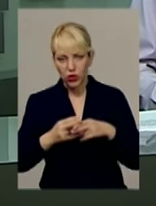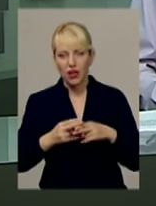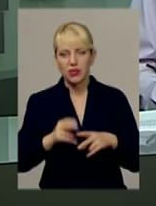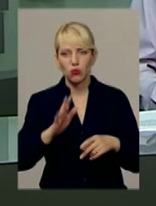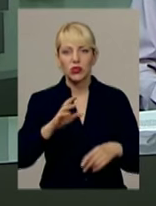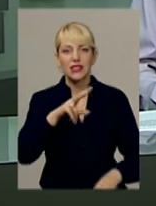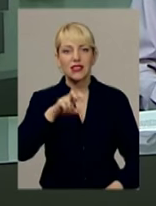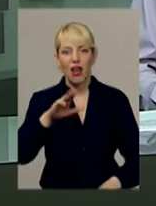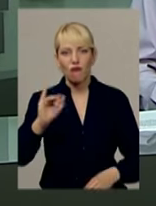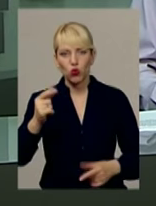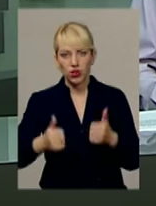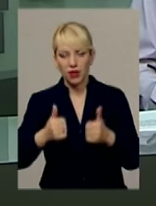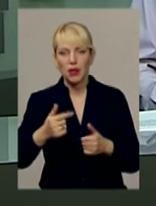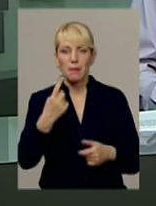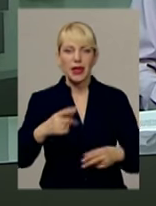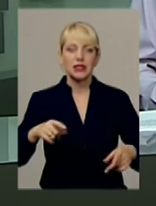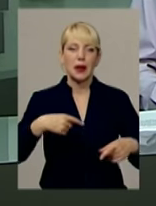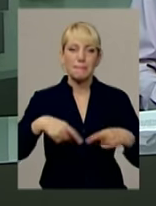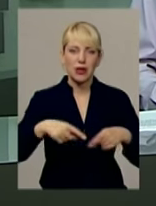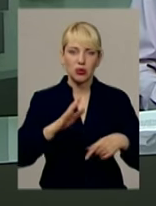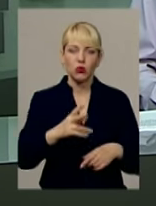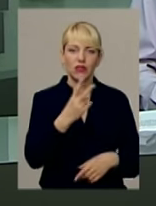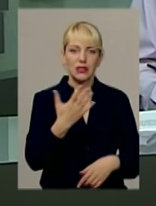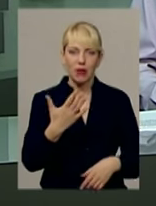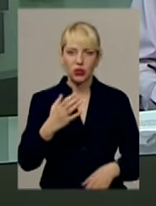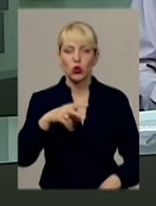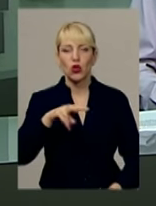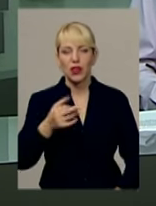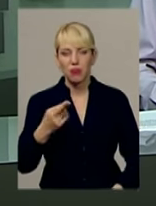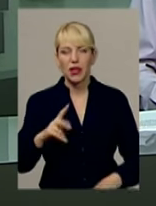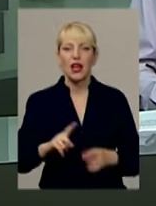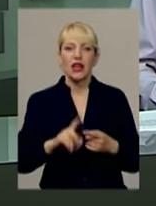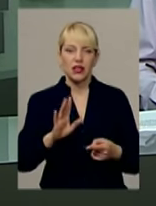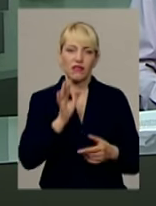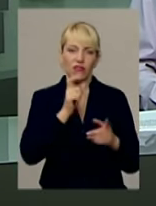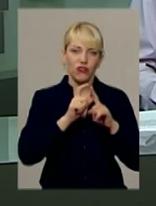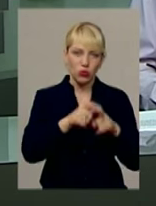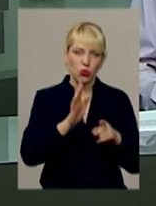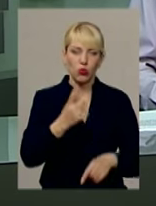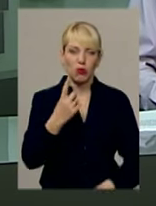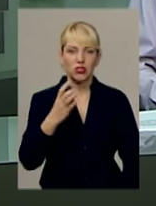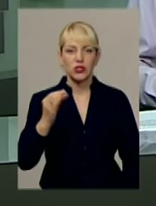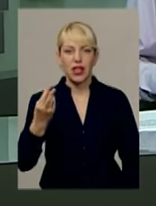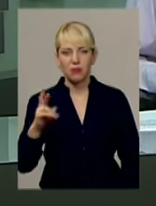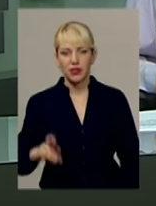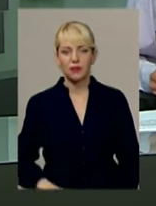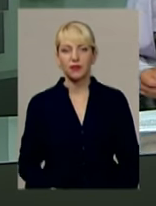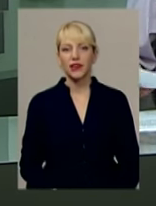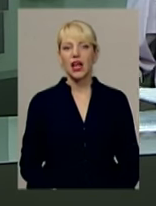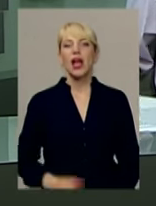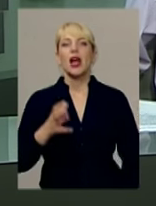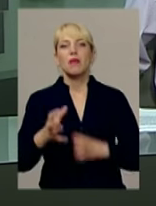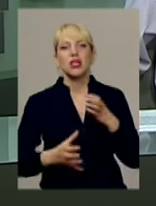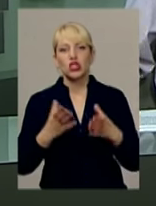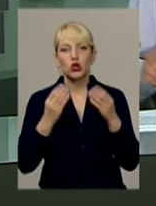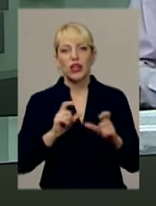Перші матчі відбудуться 25 липня, а поєдинки відповіді пройдуть 1 серпня. Міжнародний день шахів